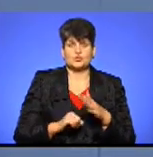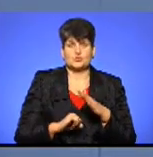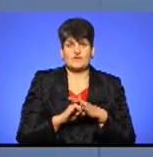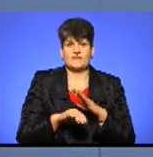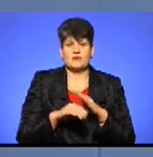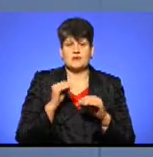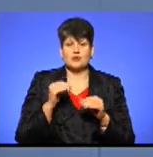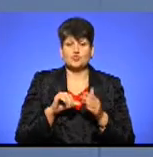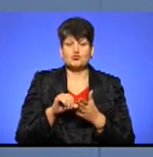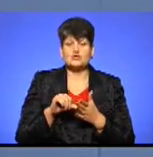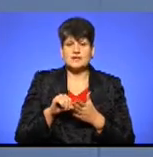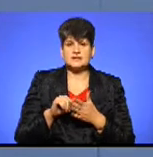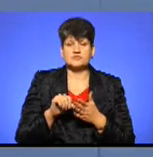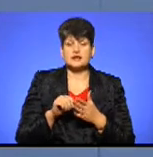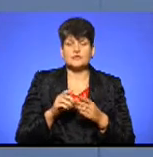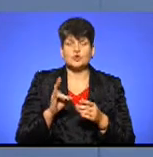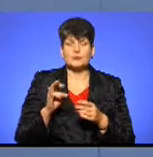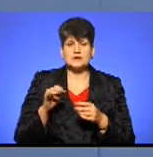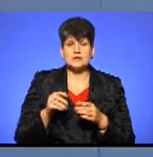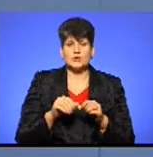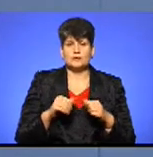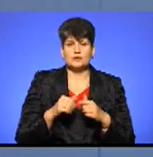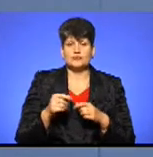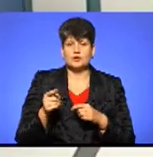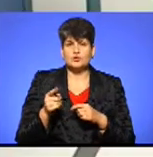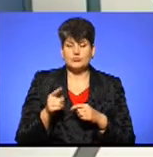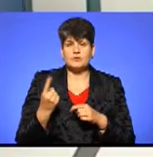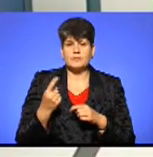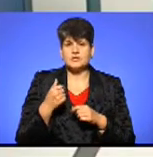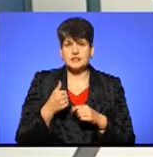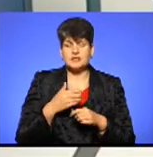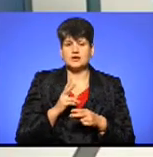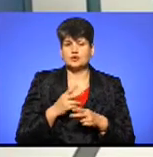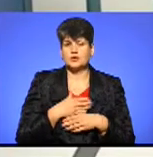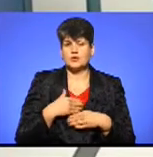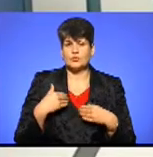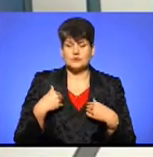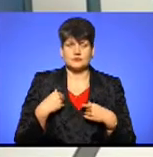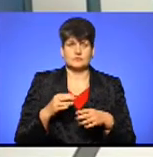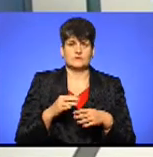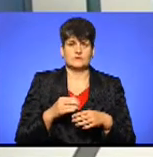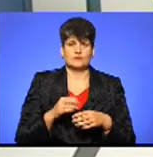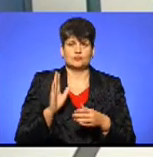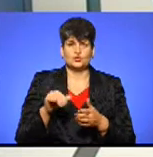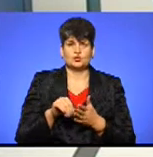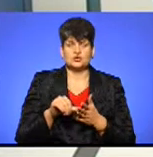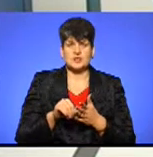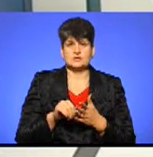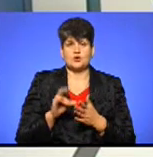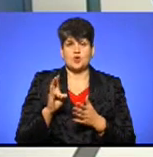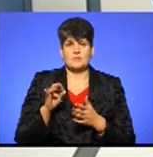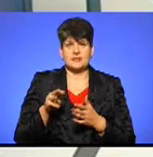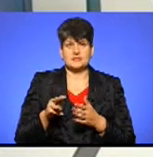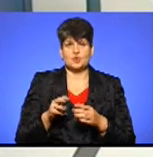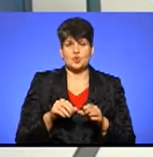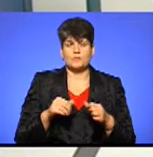учасників, членів номінаційного комітету, то в Тернополі в перший рік практично ніхто не хотів сильно зголошуватися бути учасником номінаційного комітету